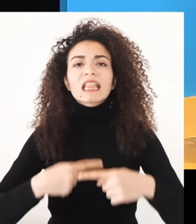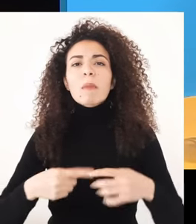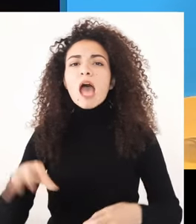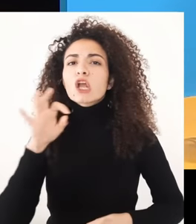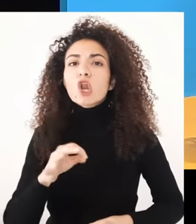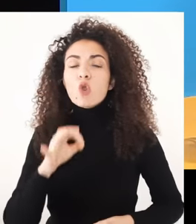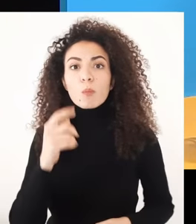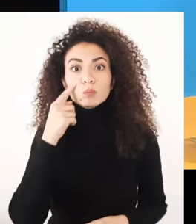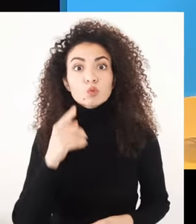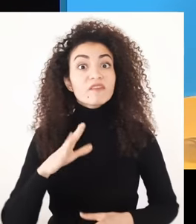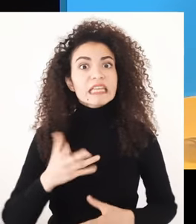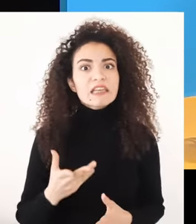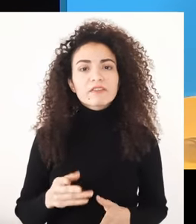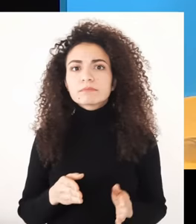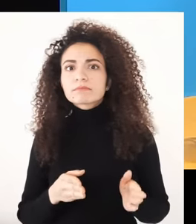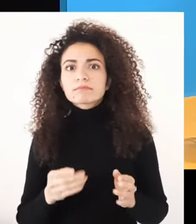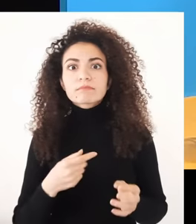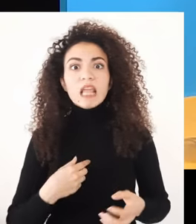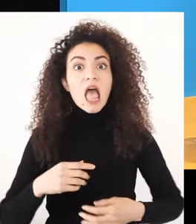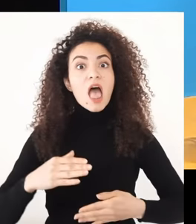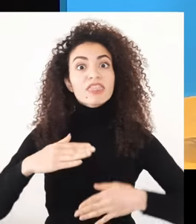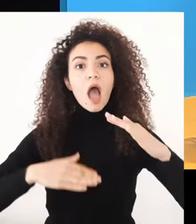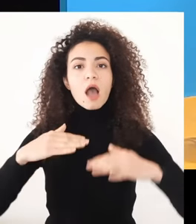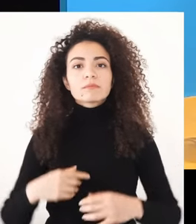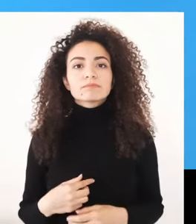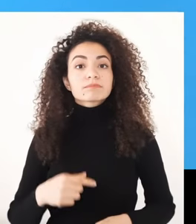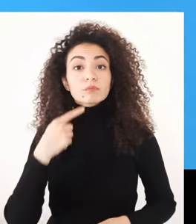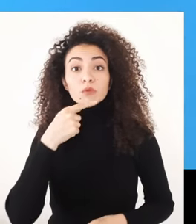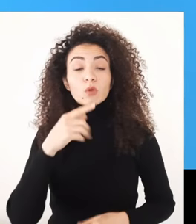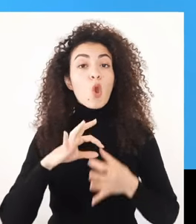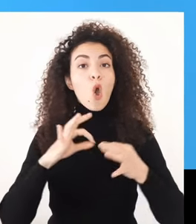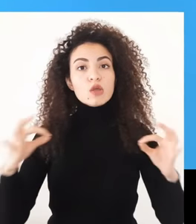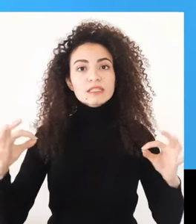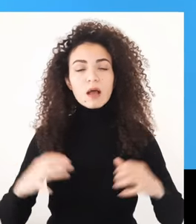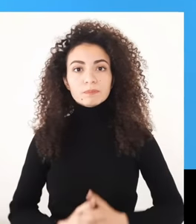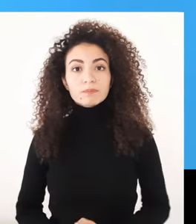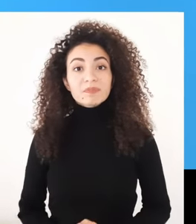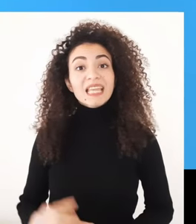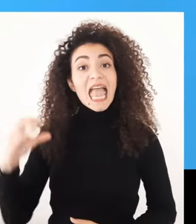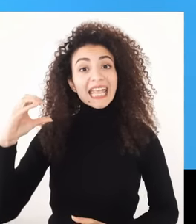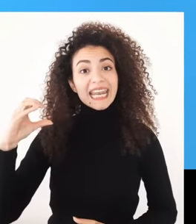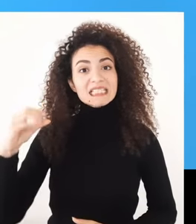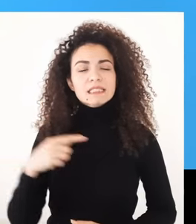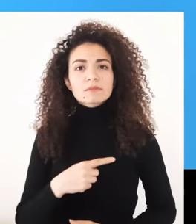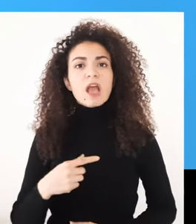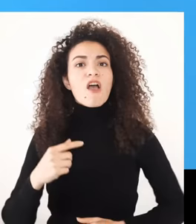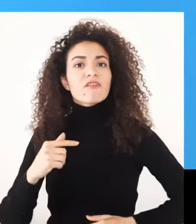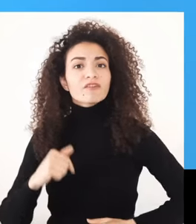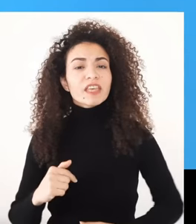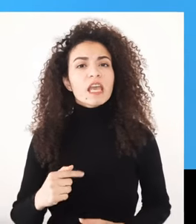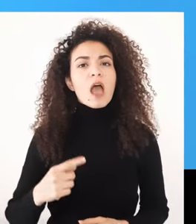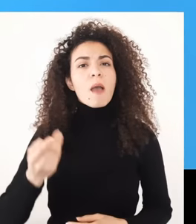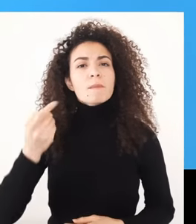واختبارها بالحياة اليومية أكتر رح أحكي لكم هالقصة كريس جونستون المدرب المتخصص بالمرونة